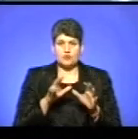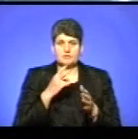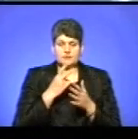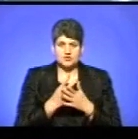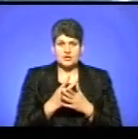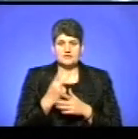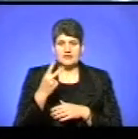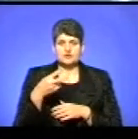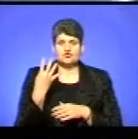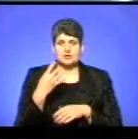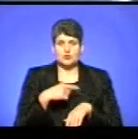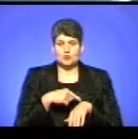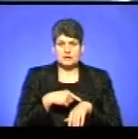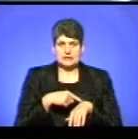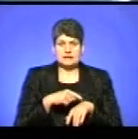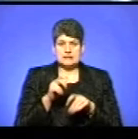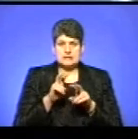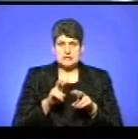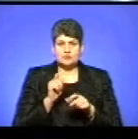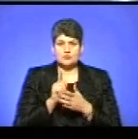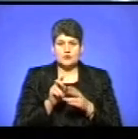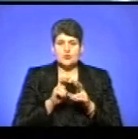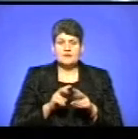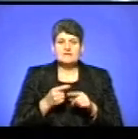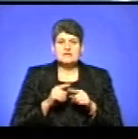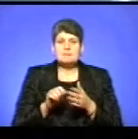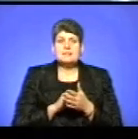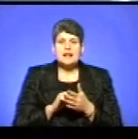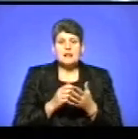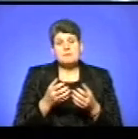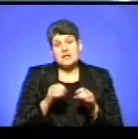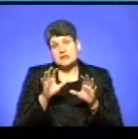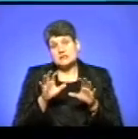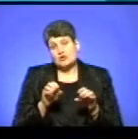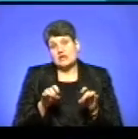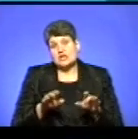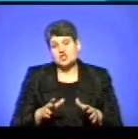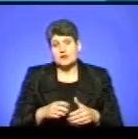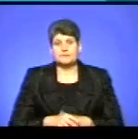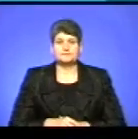за 24 години, слідчі повинні розібратися в цих матеріалах і прийняти законне рішення.